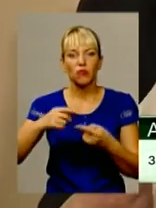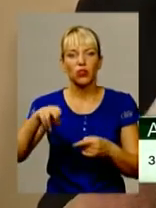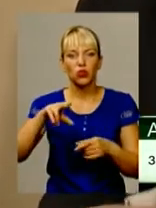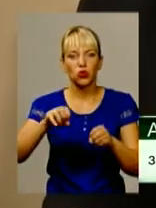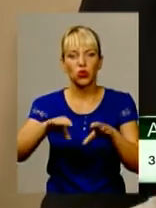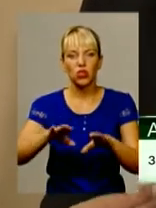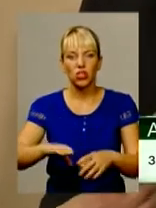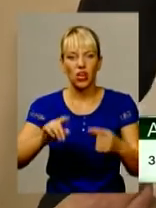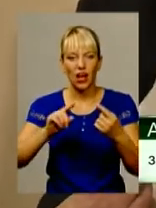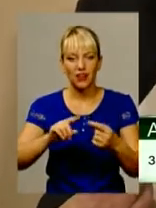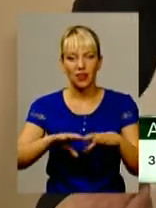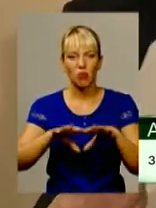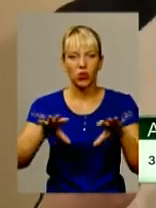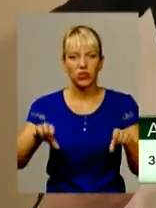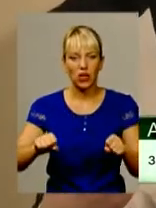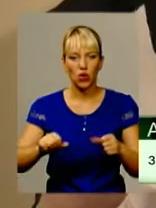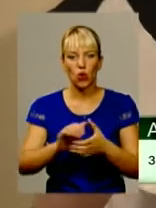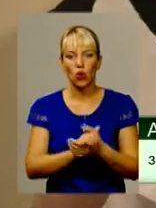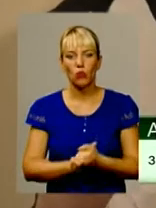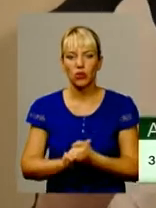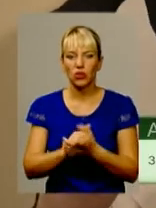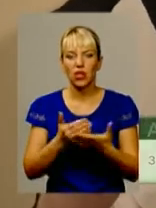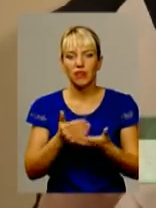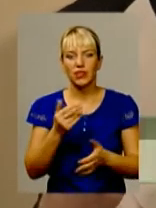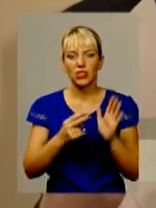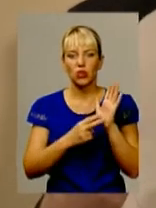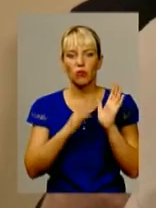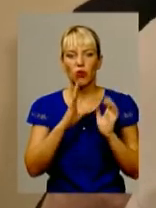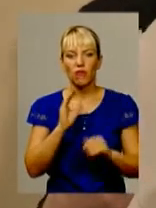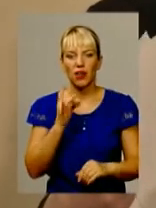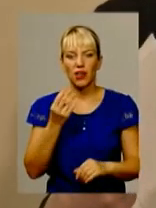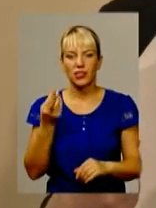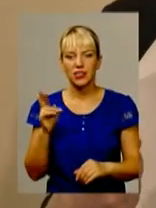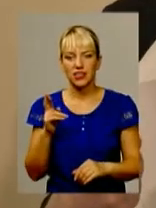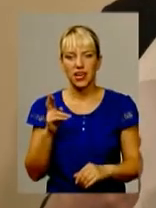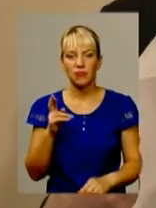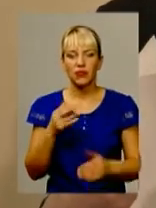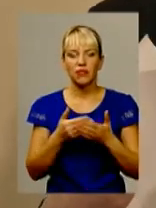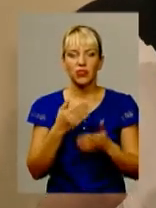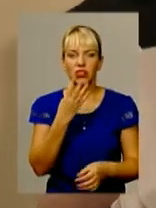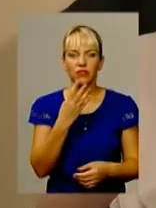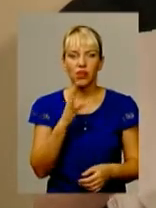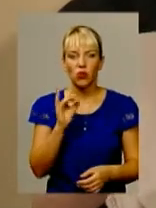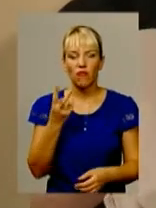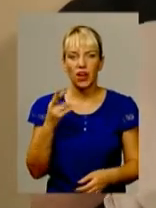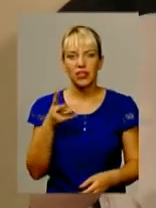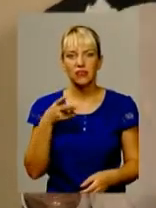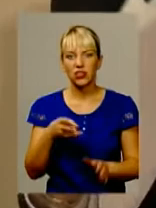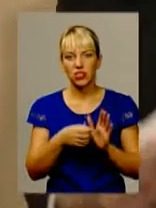від 7 вересня, від 4 вересня 2015